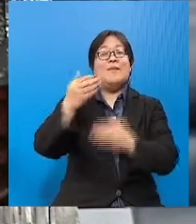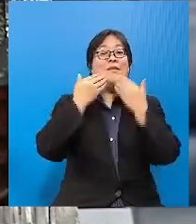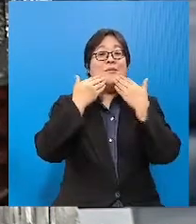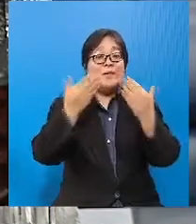kasih Terima kasih Terima kasih